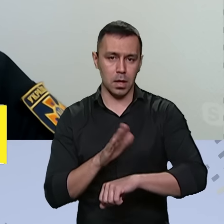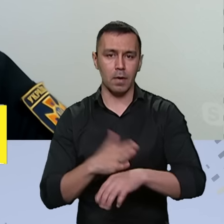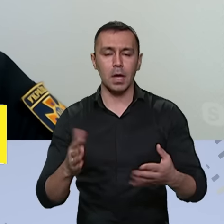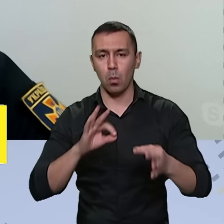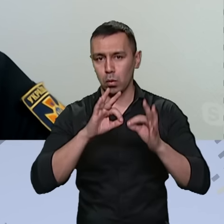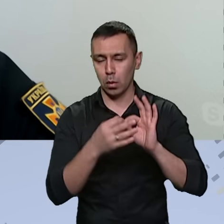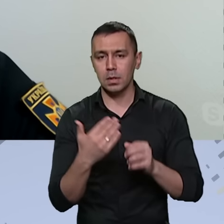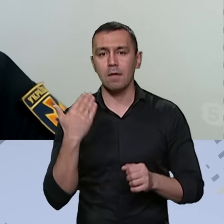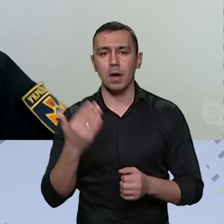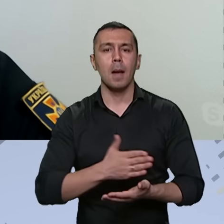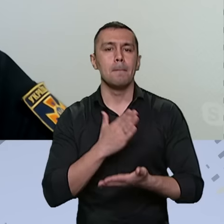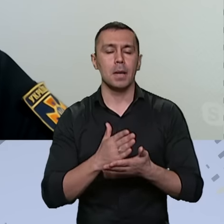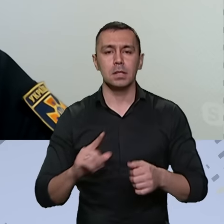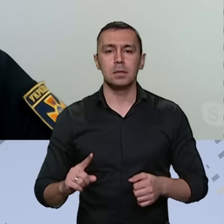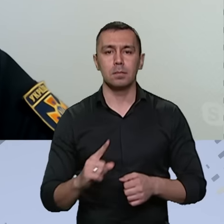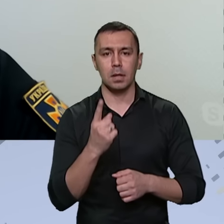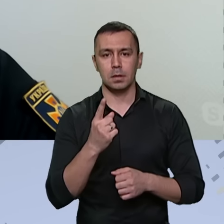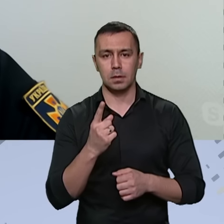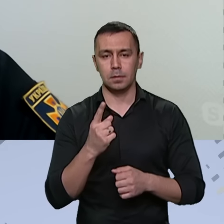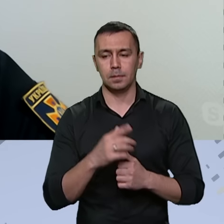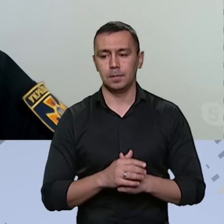Які подробиці ви маєте з перших рук?